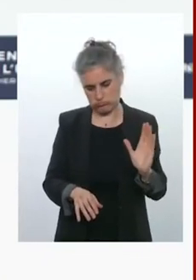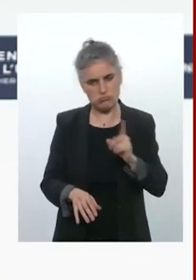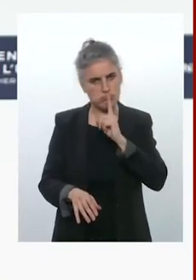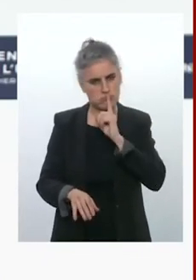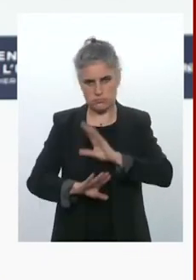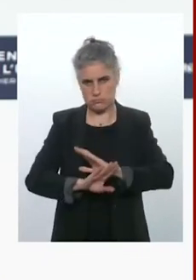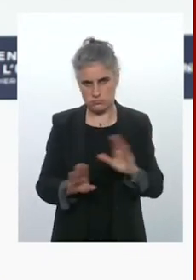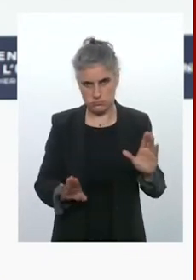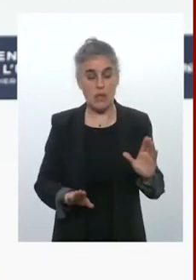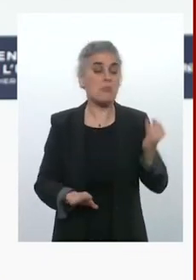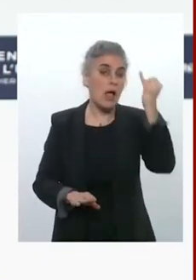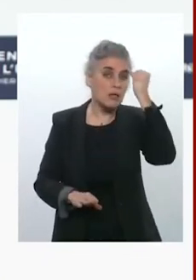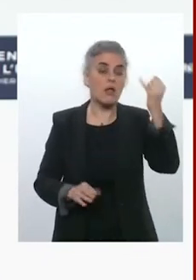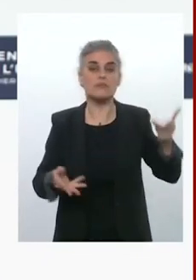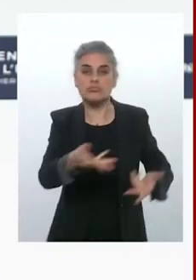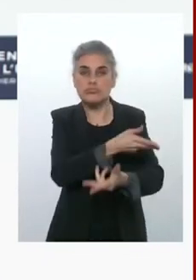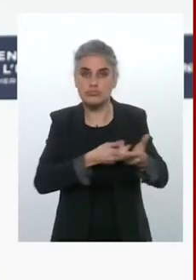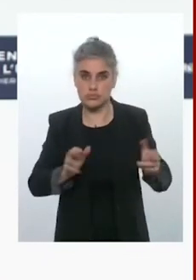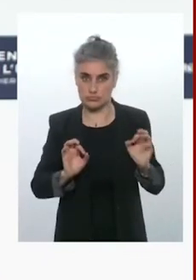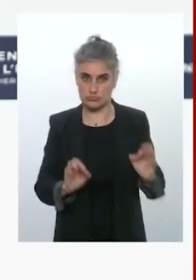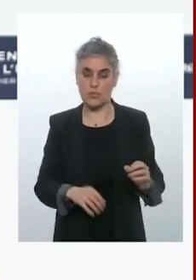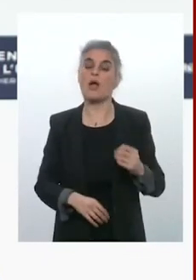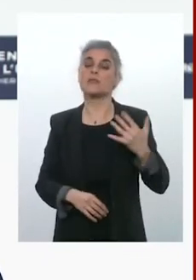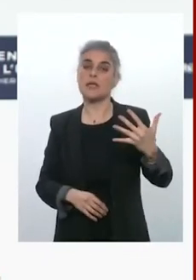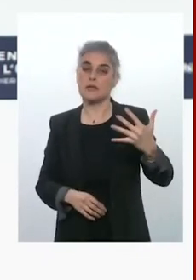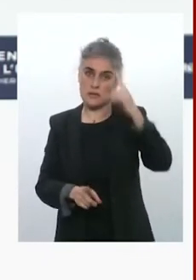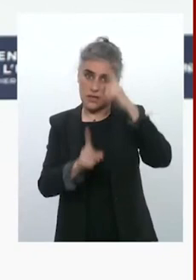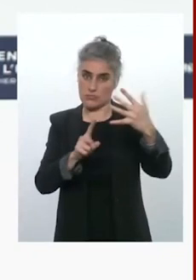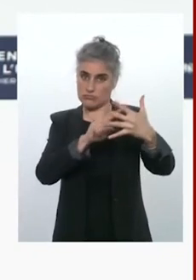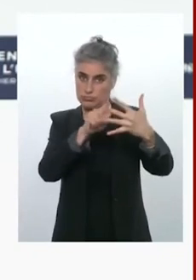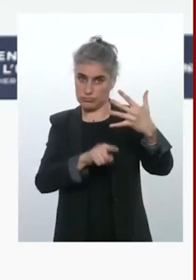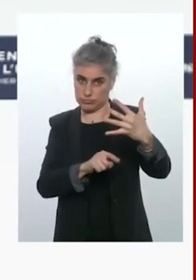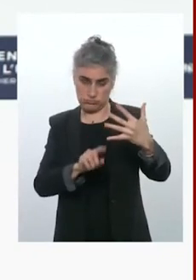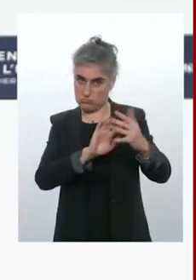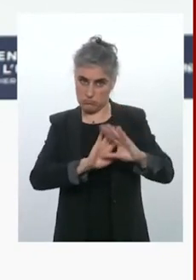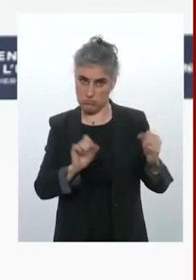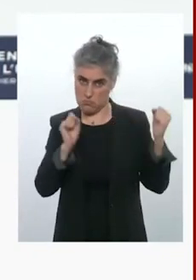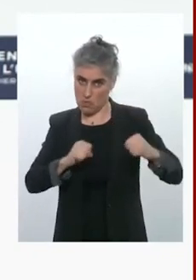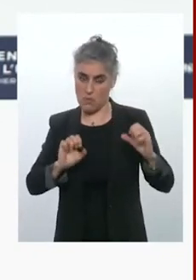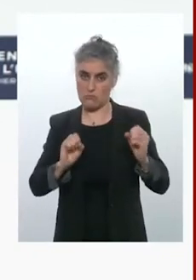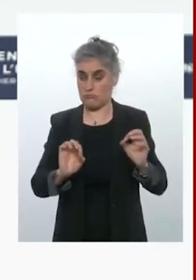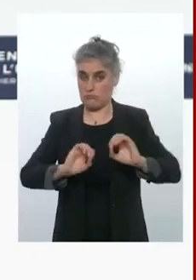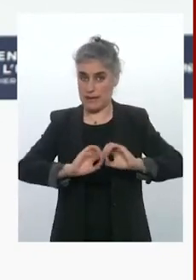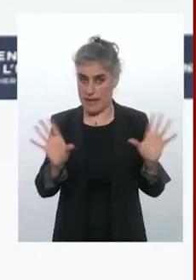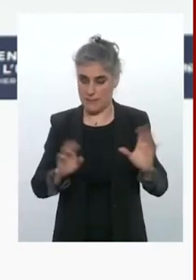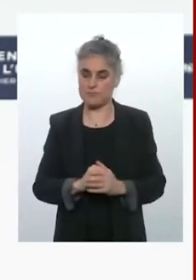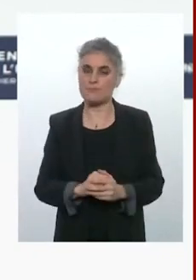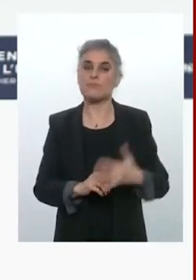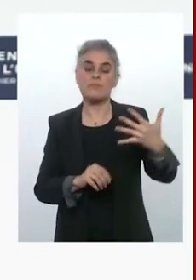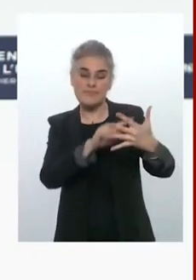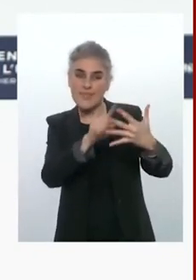il y avait un consensus qui s'était établi. Si ces points, d'ailleurs, étaient totalement mis en oeuvre, il ne faudrait pas exclure qu'ils nécessitent des